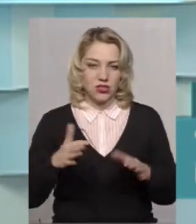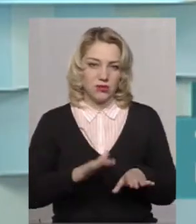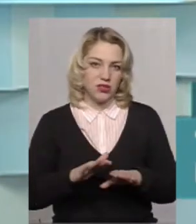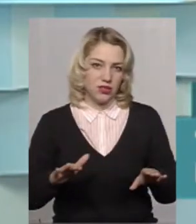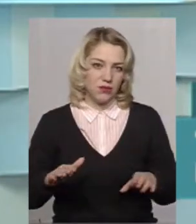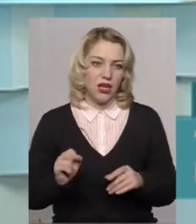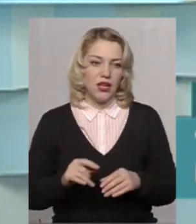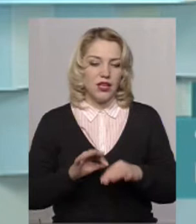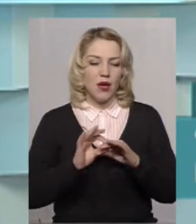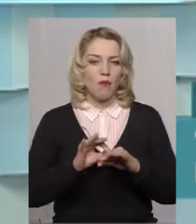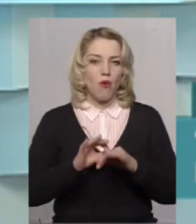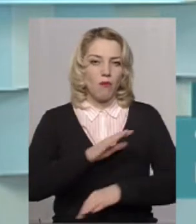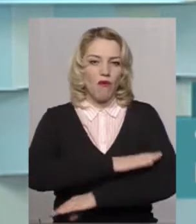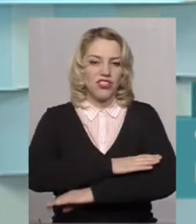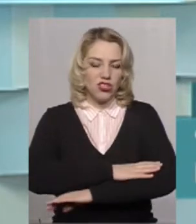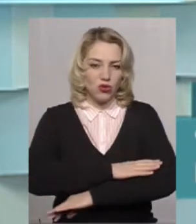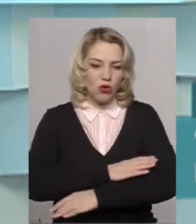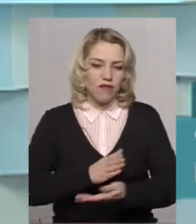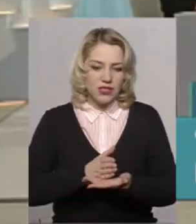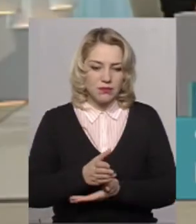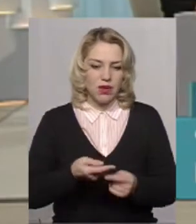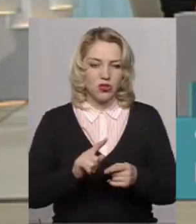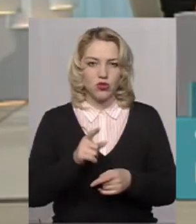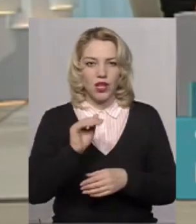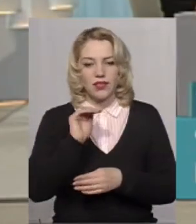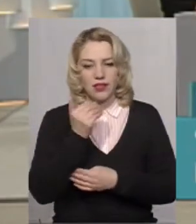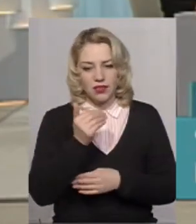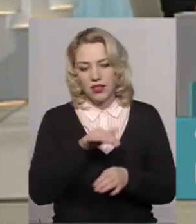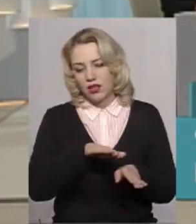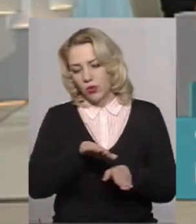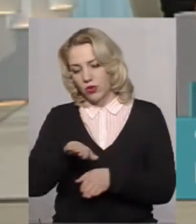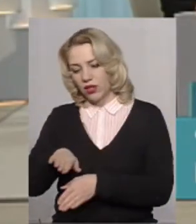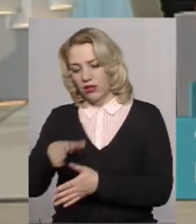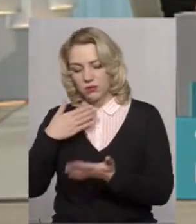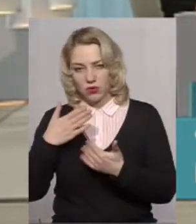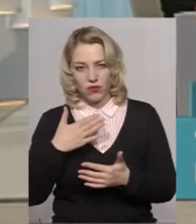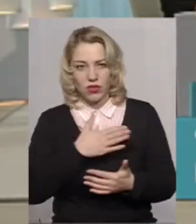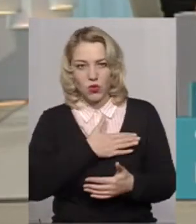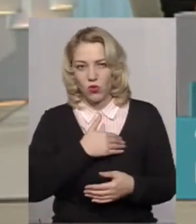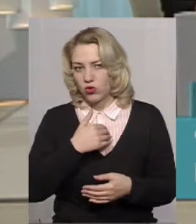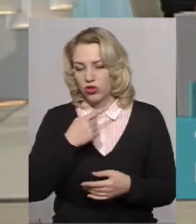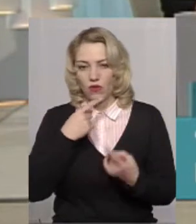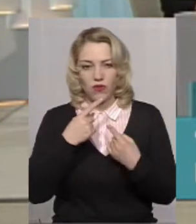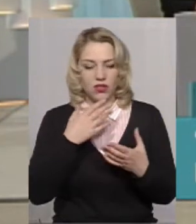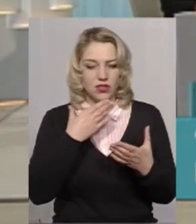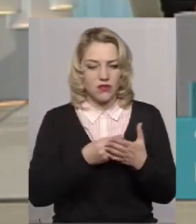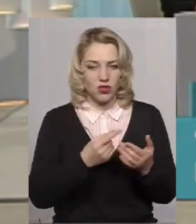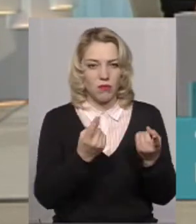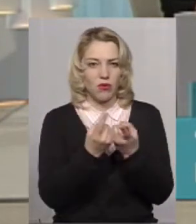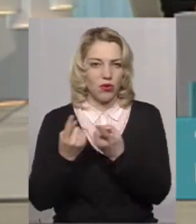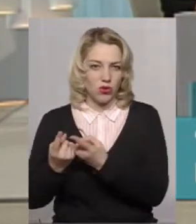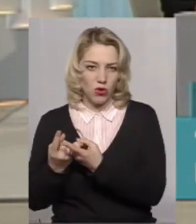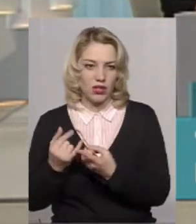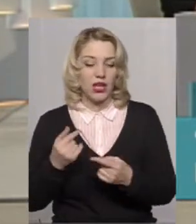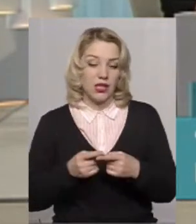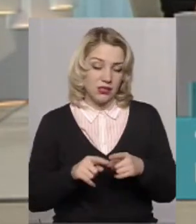поведінковий аспект полягає в тому, що дитина уникає спілкування, вона сторониться своїх однолітків, і, відповідно, це теж сприймається